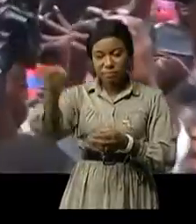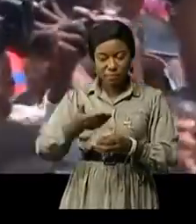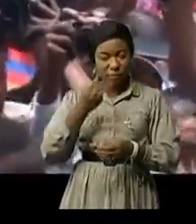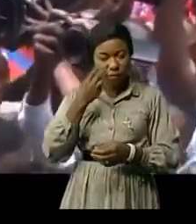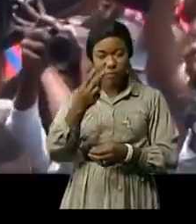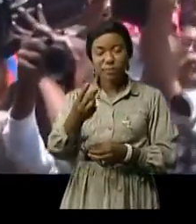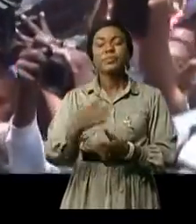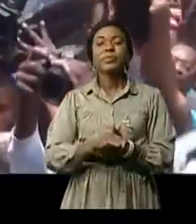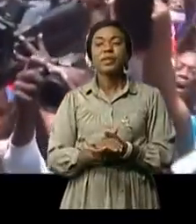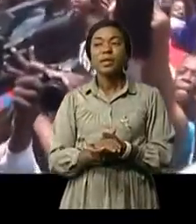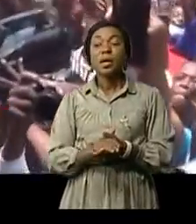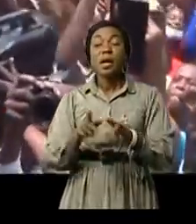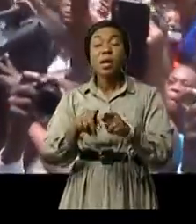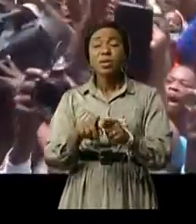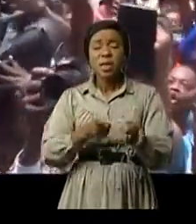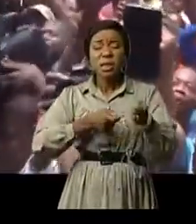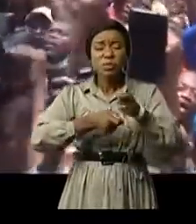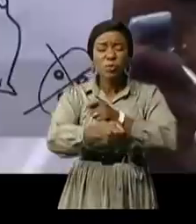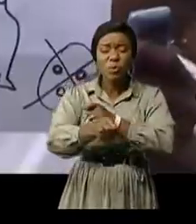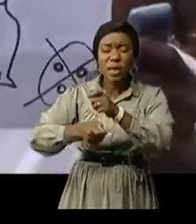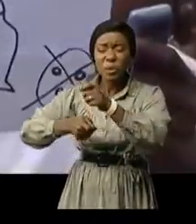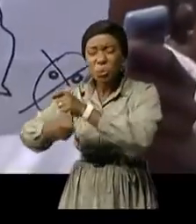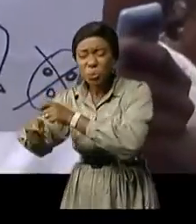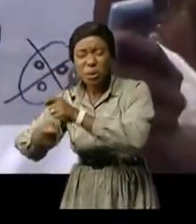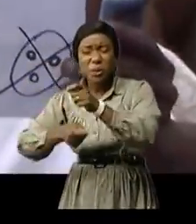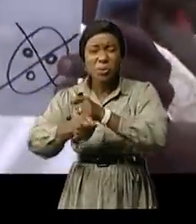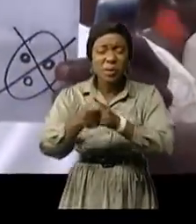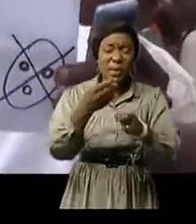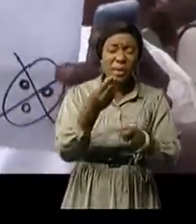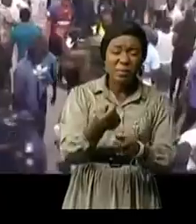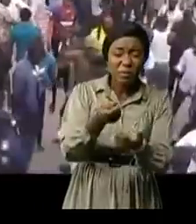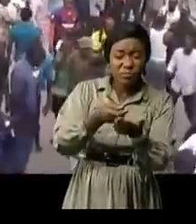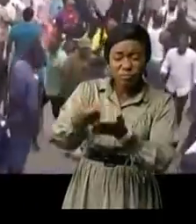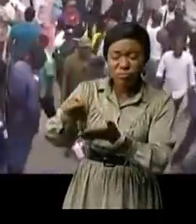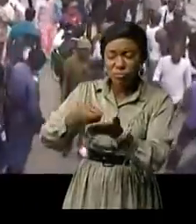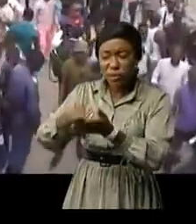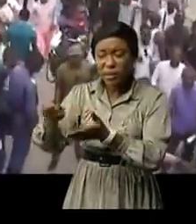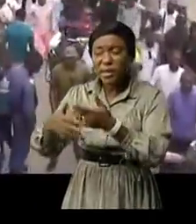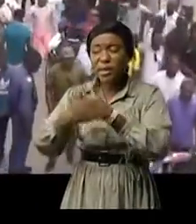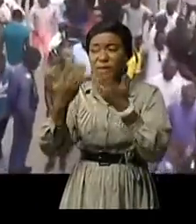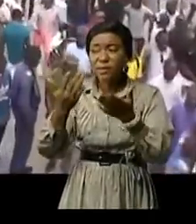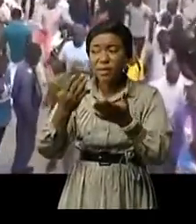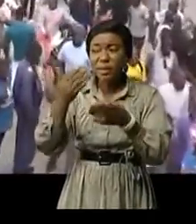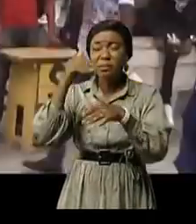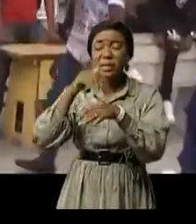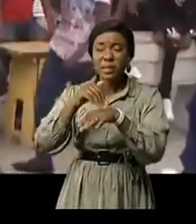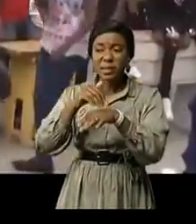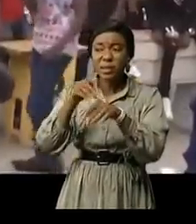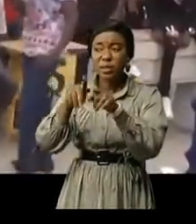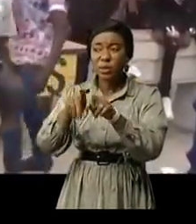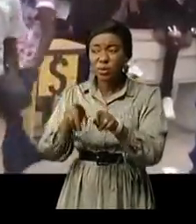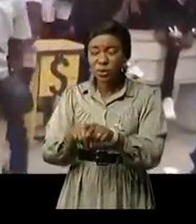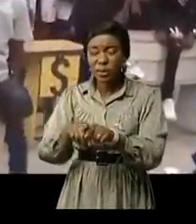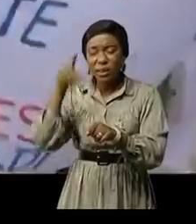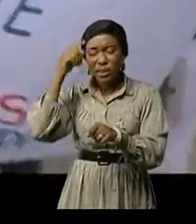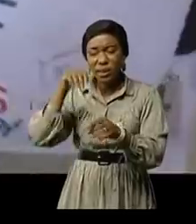Devenue la cible des assassinats et des attaques à méarmée les changeurs de monnaie appelés cambistes de la vue de Matadi ont exprimé leur mécontentement à